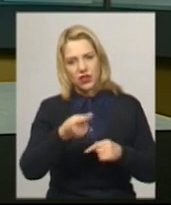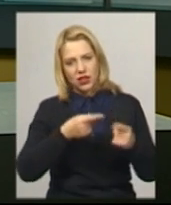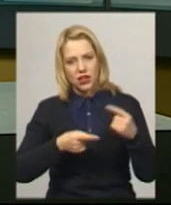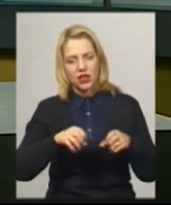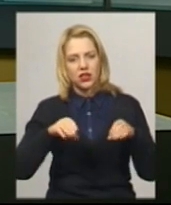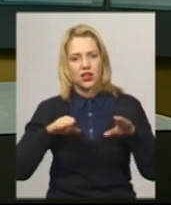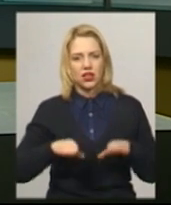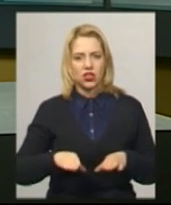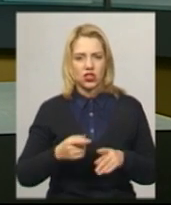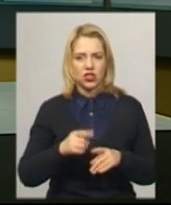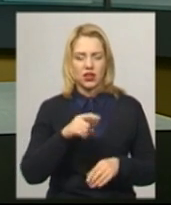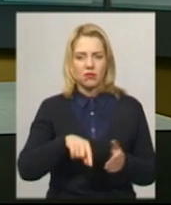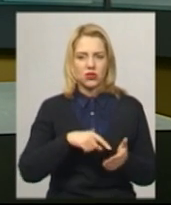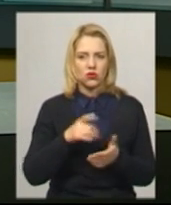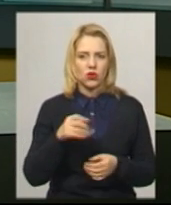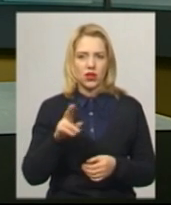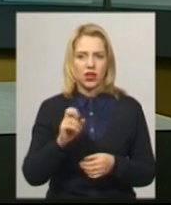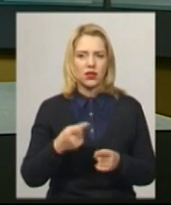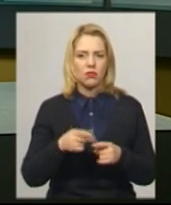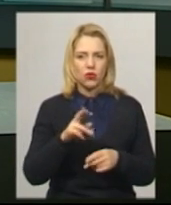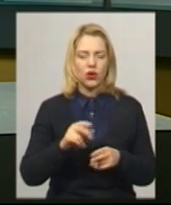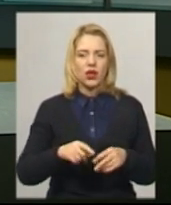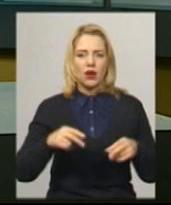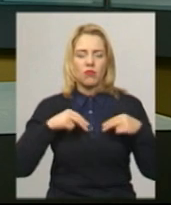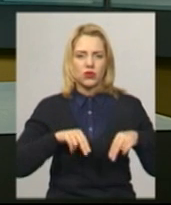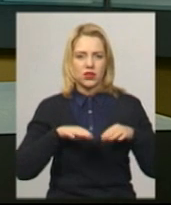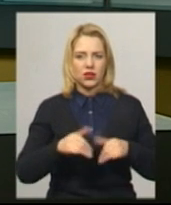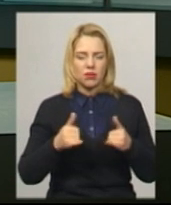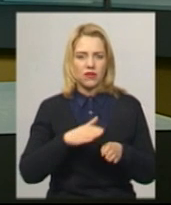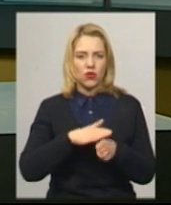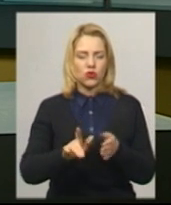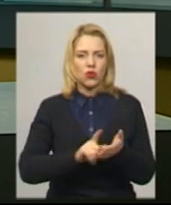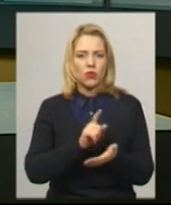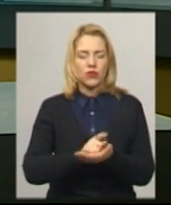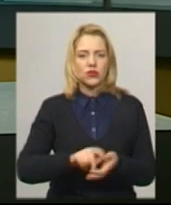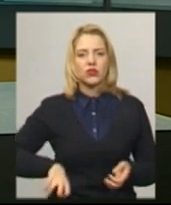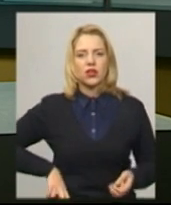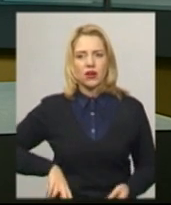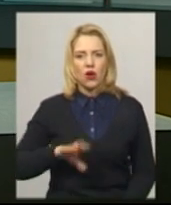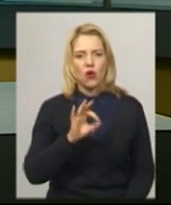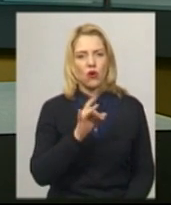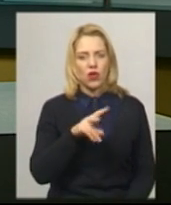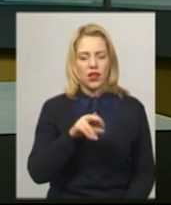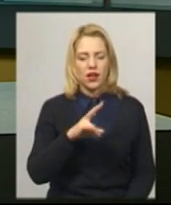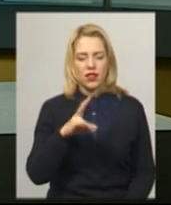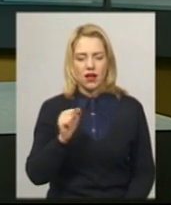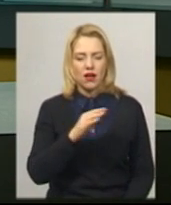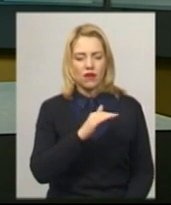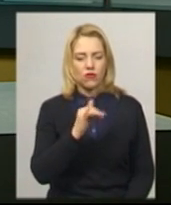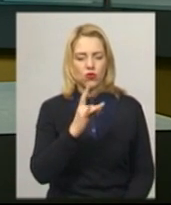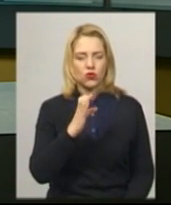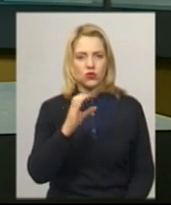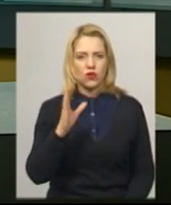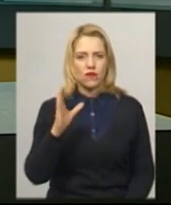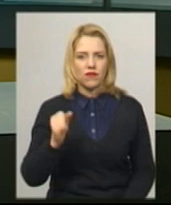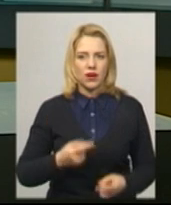директора цього комунального некомерційного підприємства, теперішньо виконуючого обов'язки директора Олену Фурсову. Голова профспілкового